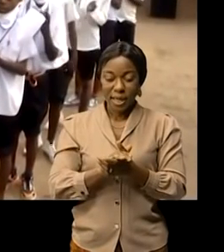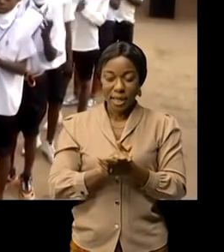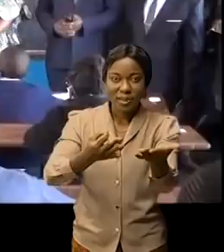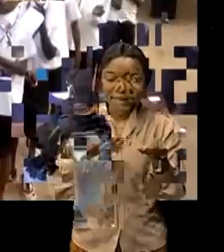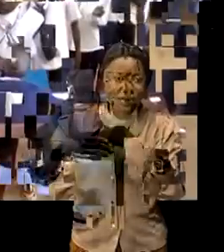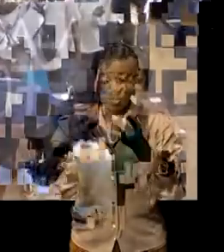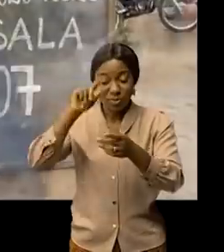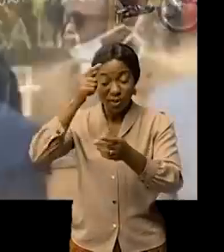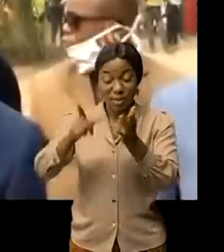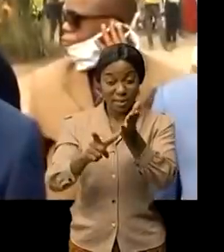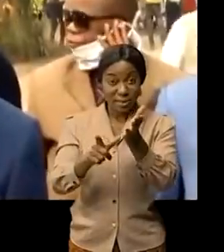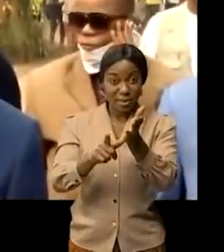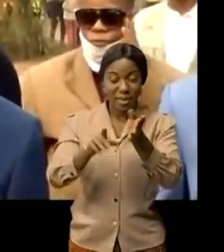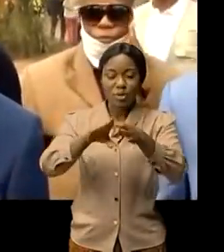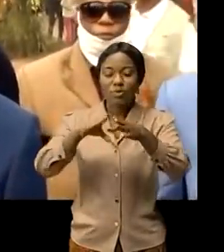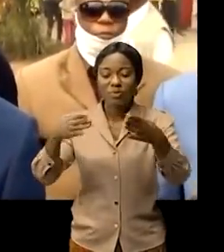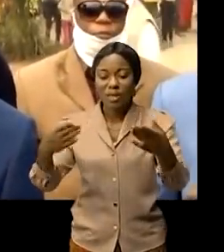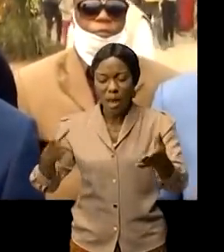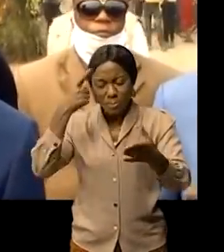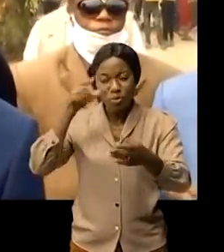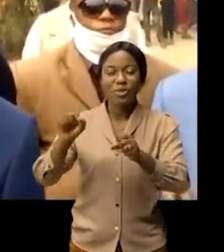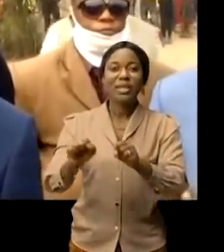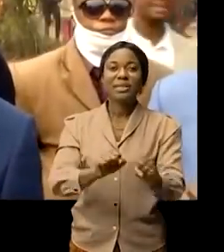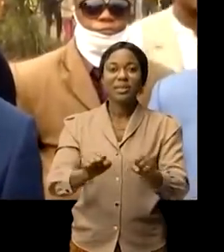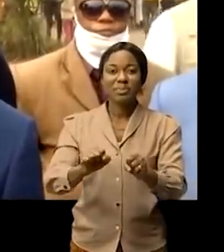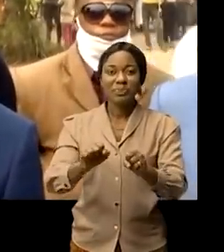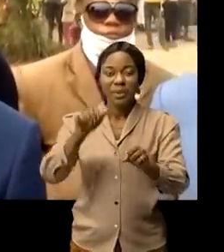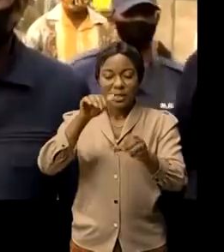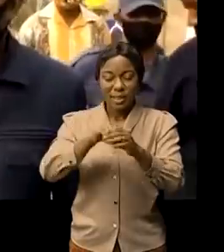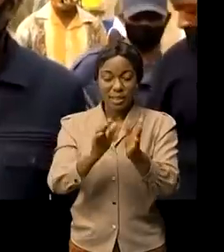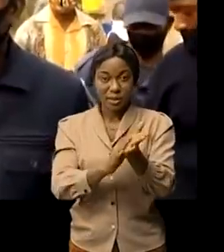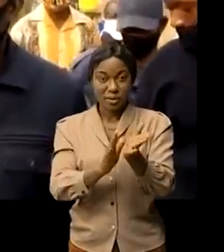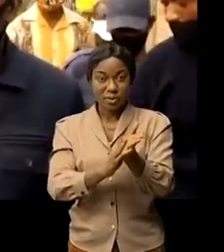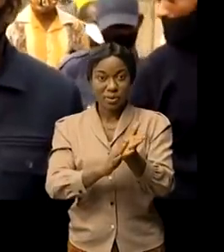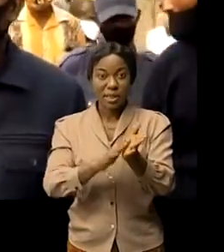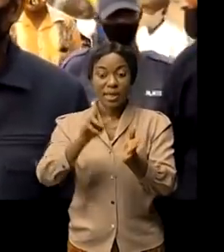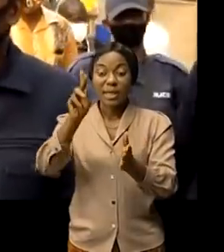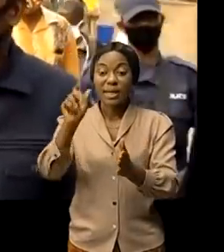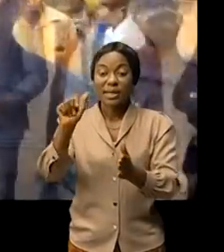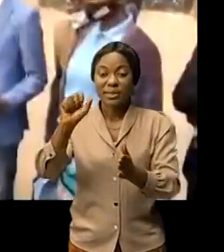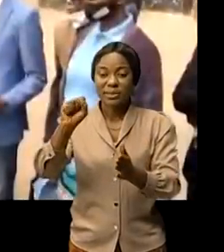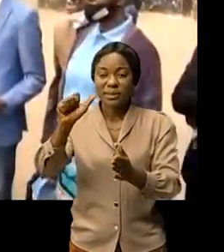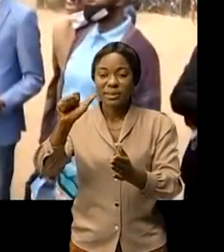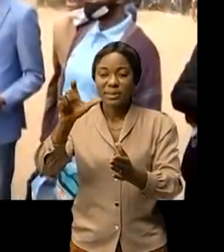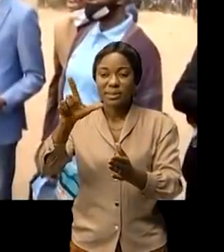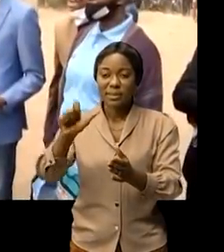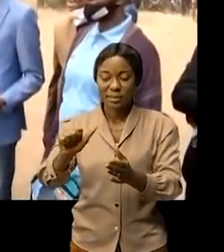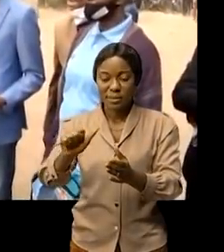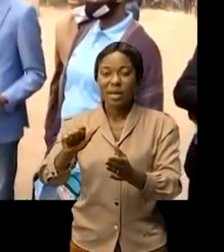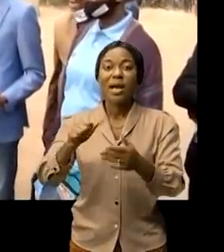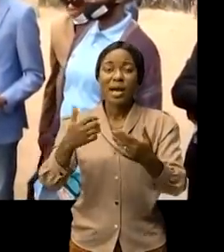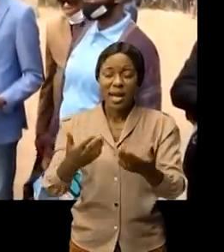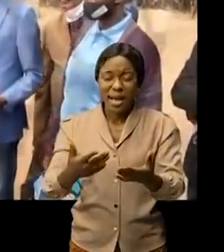à procéder au lancement de ces épreuves à l'épestime à Kassala l'autorité provinciale a apprécié le